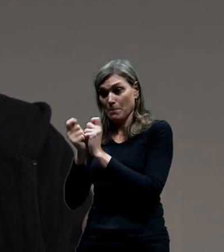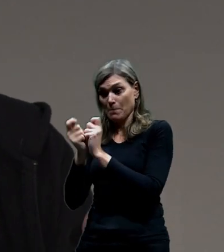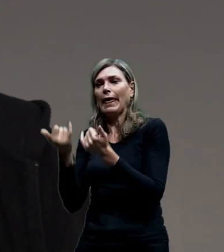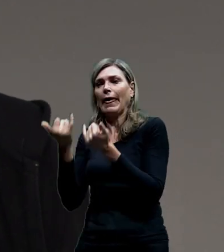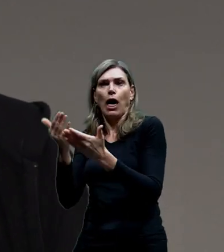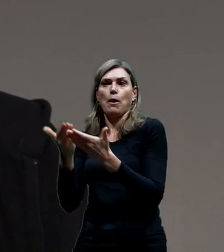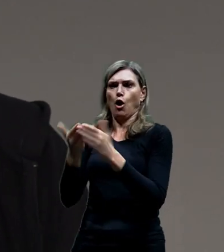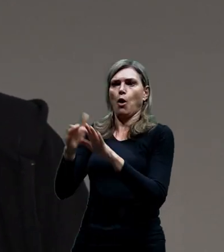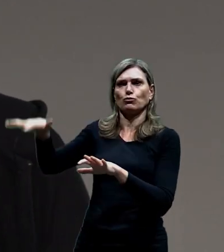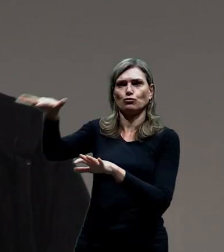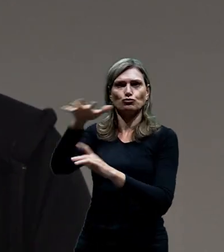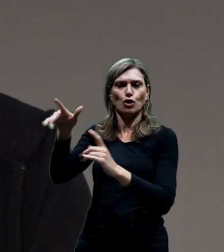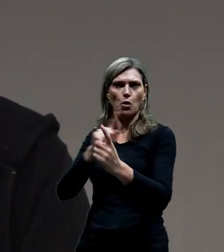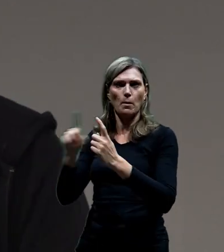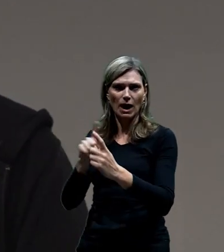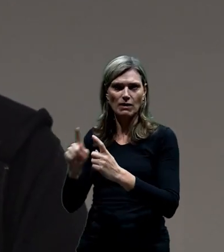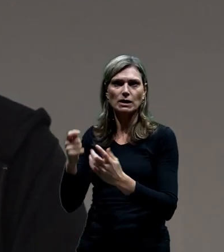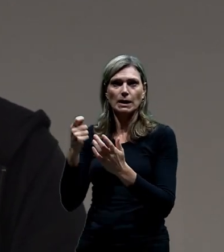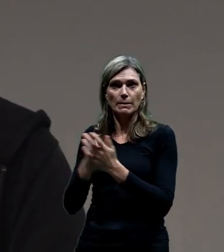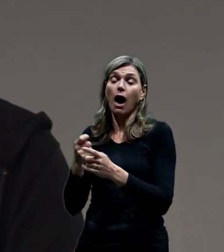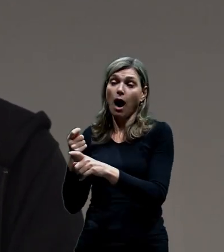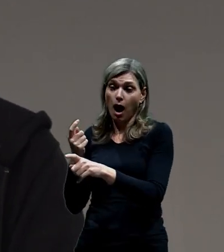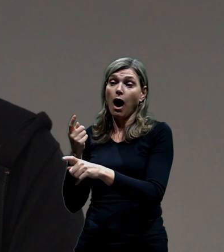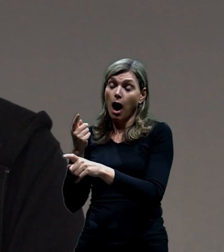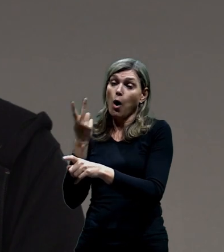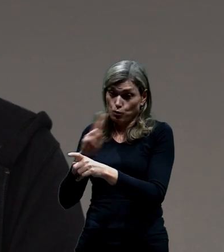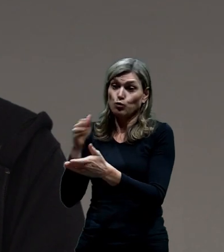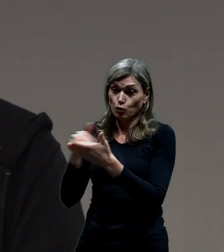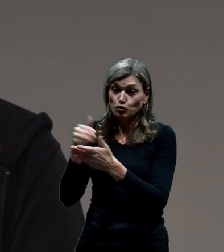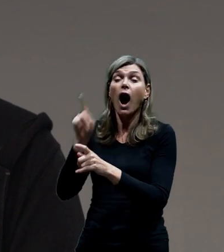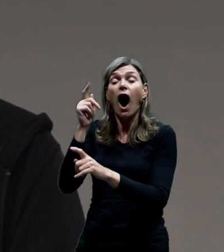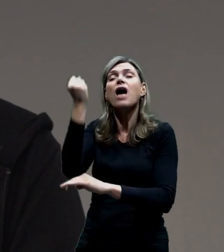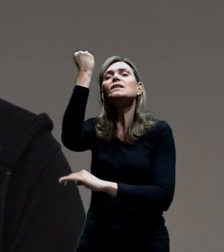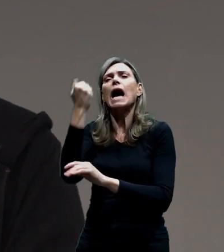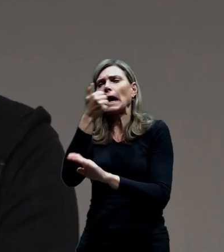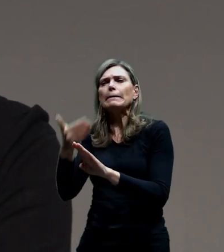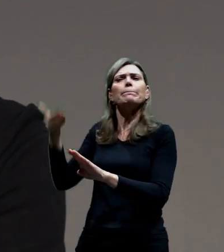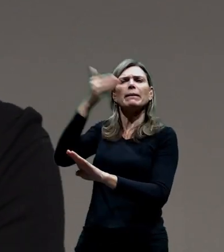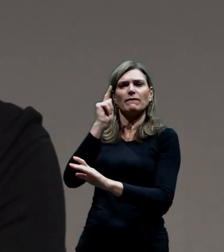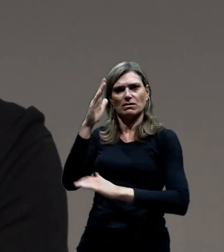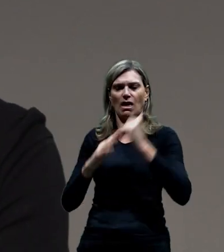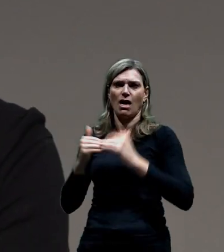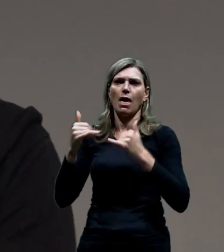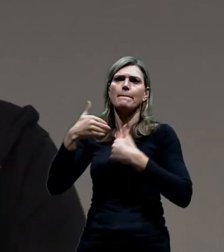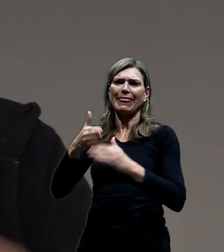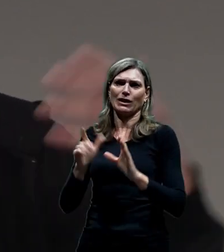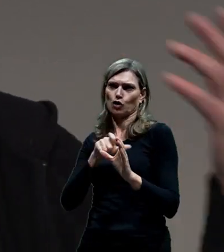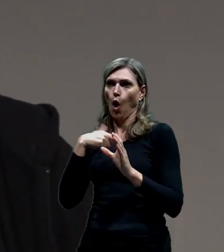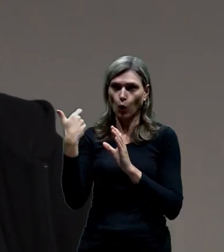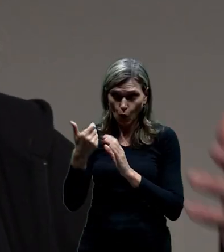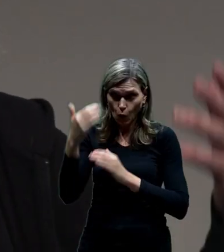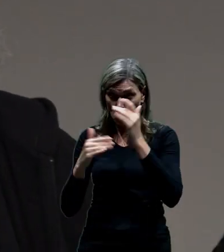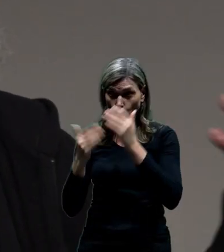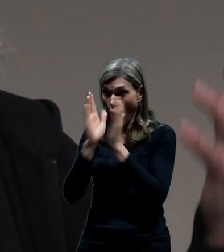tak se bohužel dá realizovat, až když uděláme stavbu městského okruhu. A vlastně o stavbě městského okruhu, já jenom si